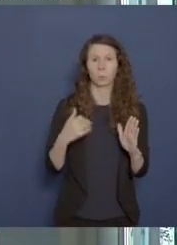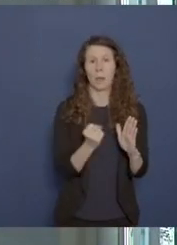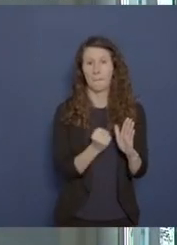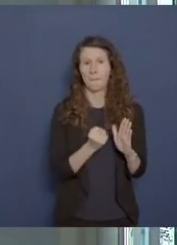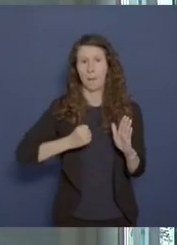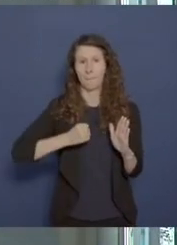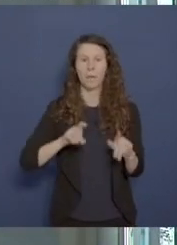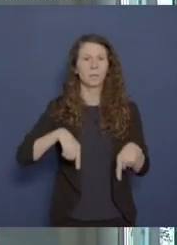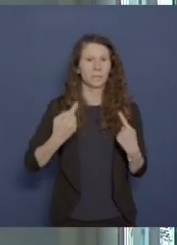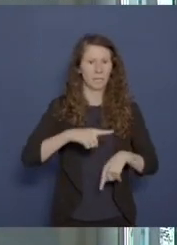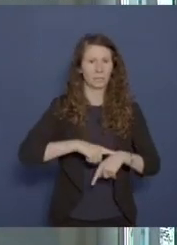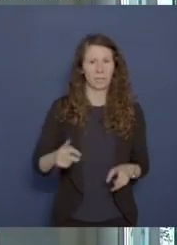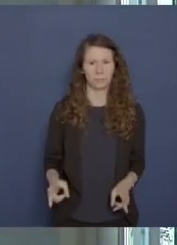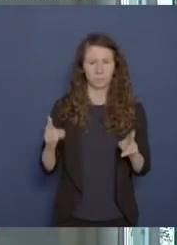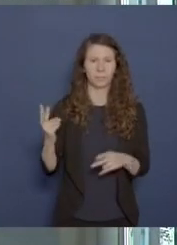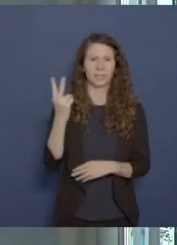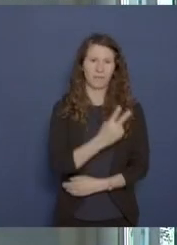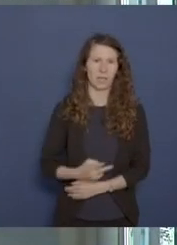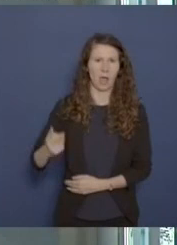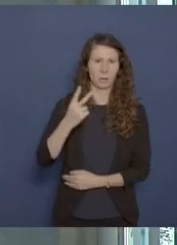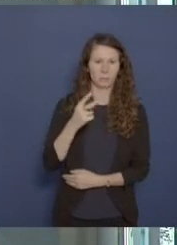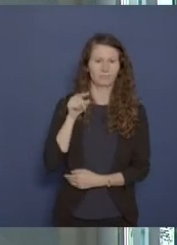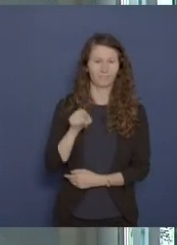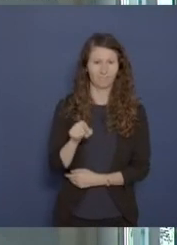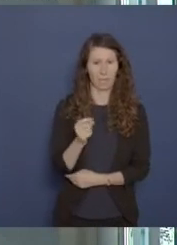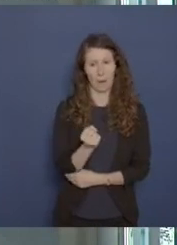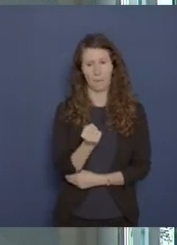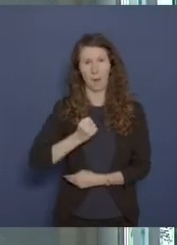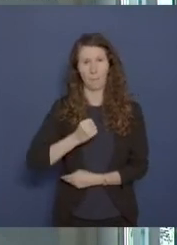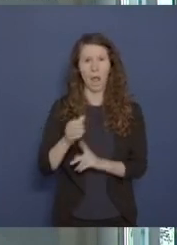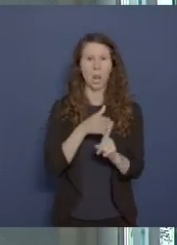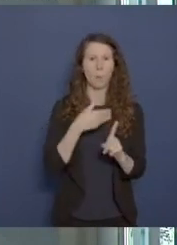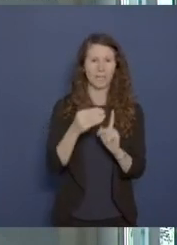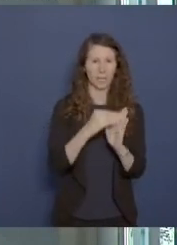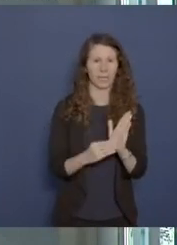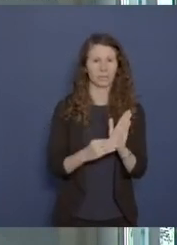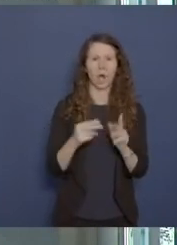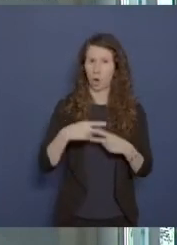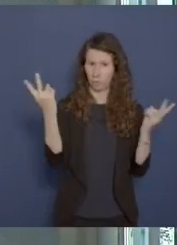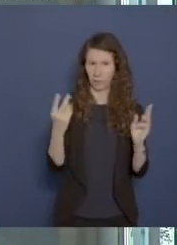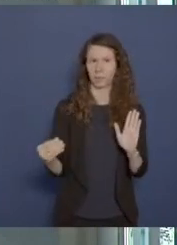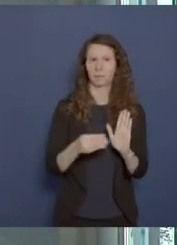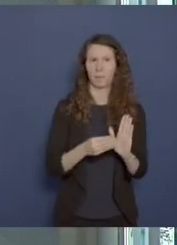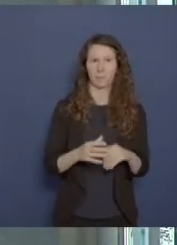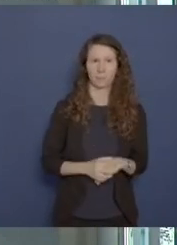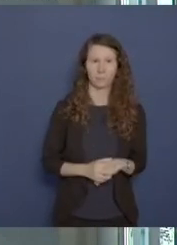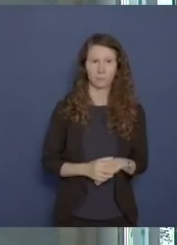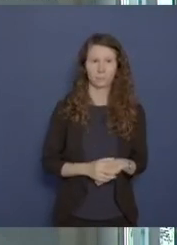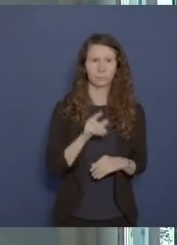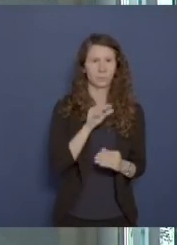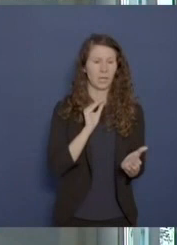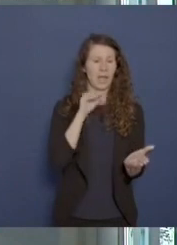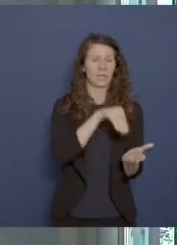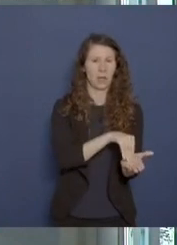dann wird über einen Zeitraum von zwei Jahren dieser Verstoß im Lobbyregister veröffentlicht. Und diese Veröffentlichung, diese Eintragung